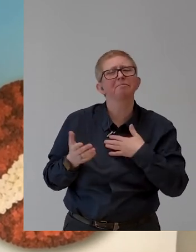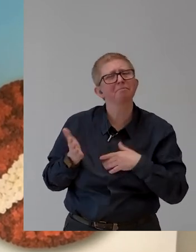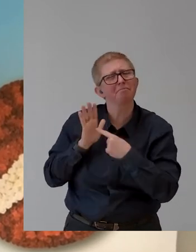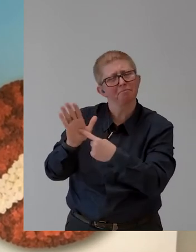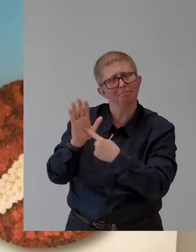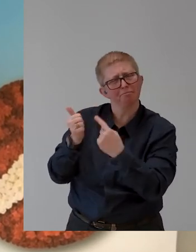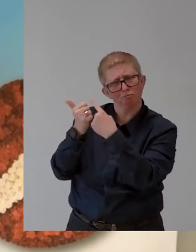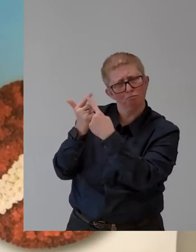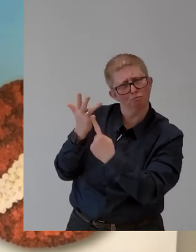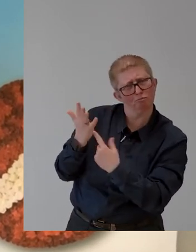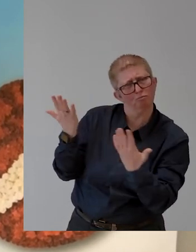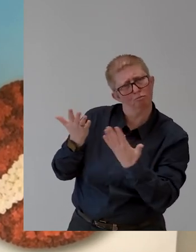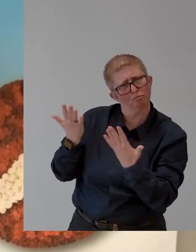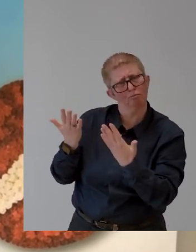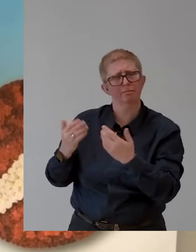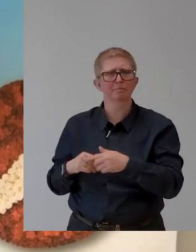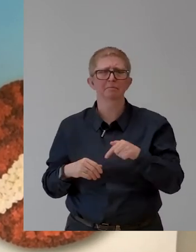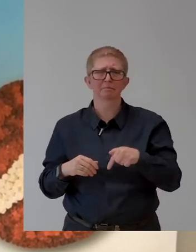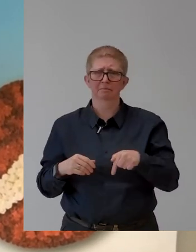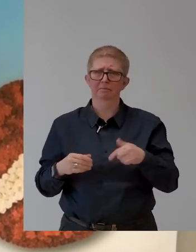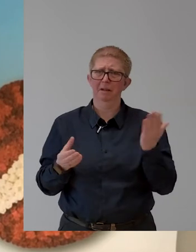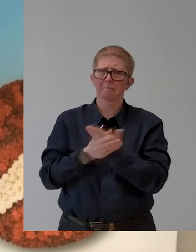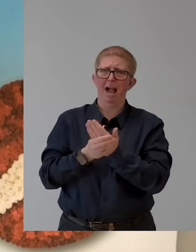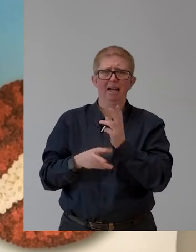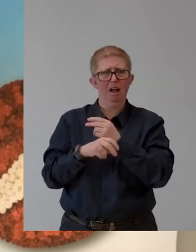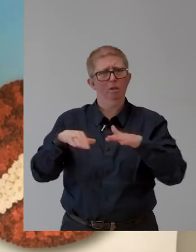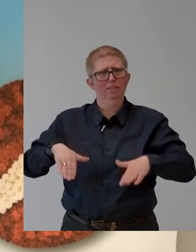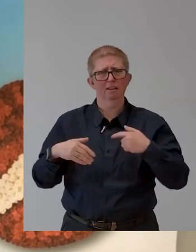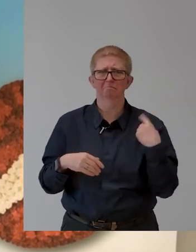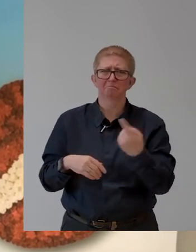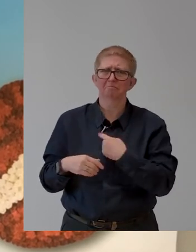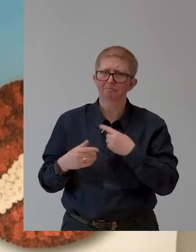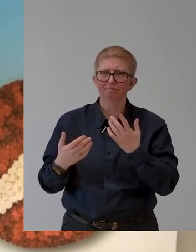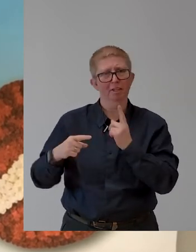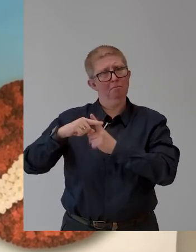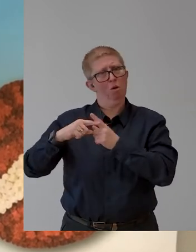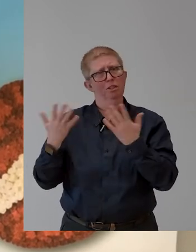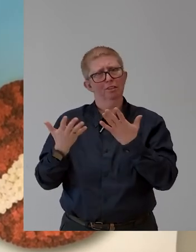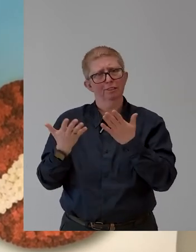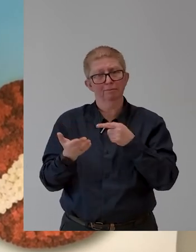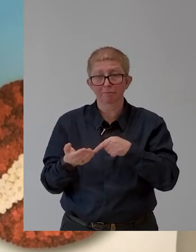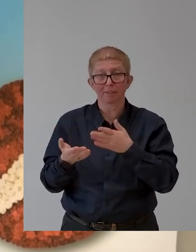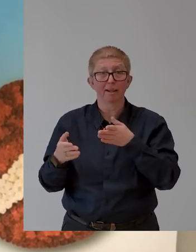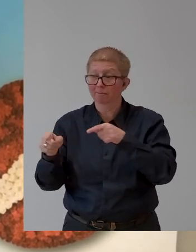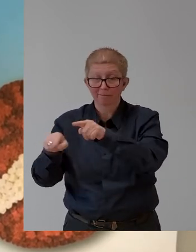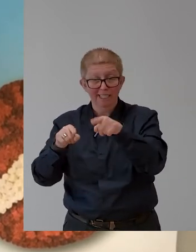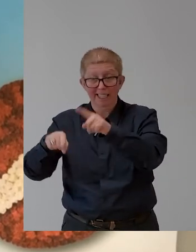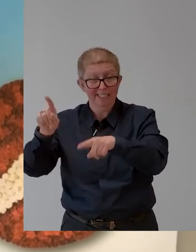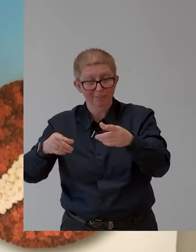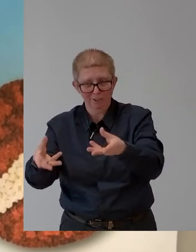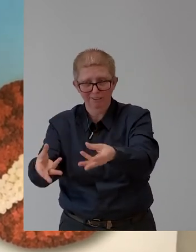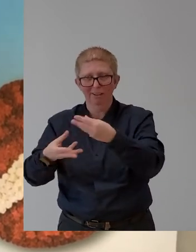Austria, have benefited from our long-term commitment to diversity and inclusion,